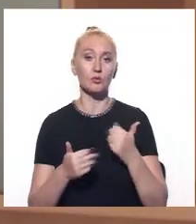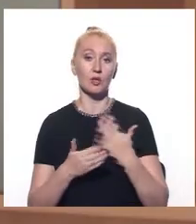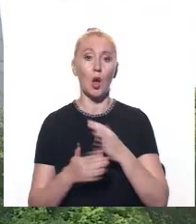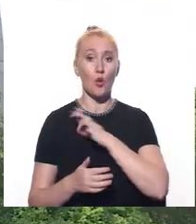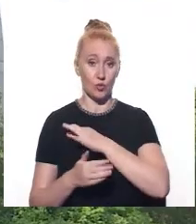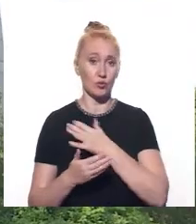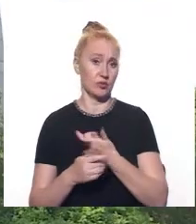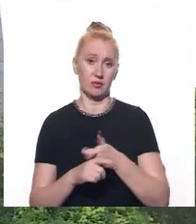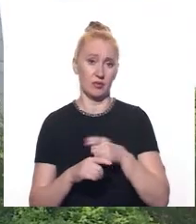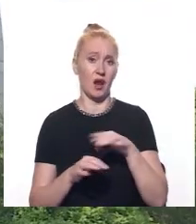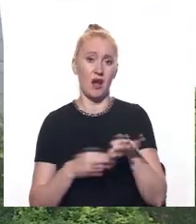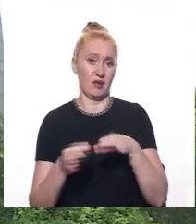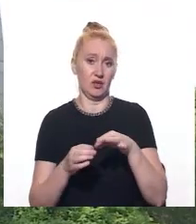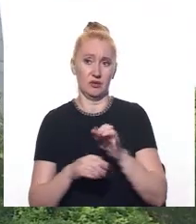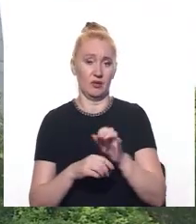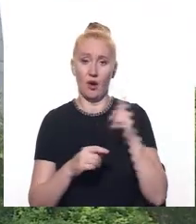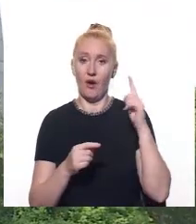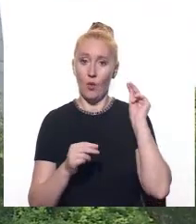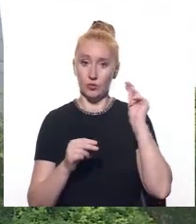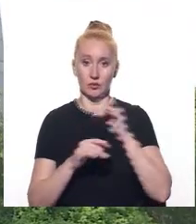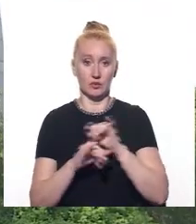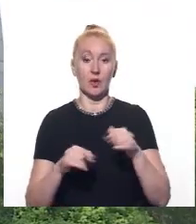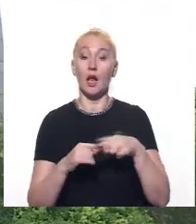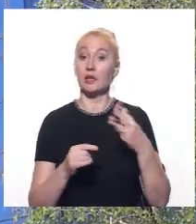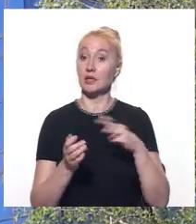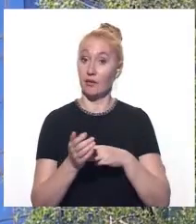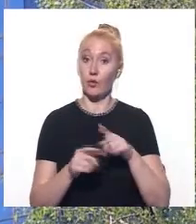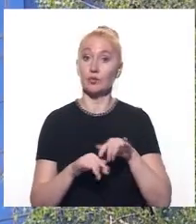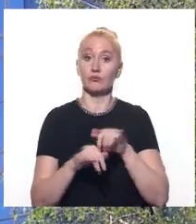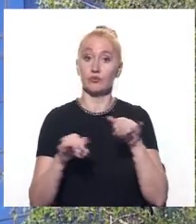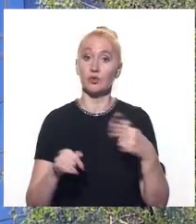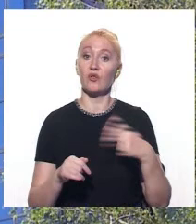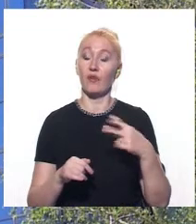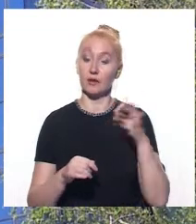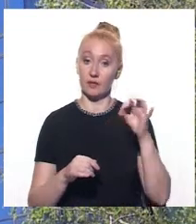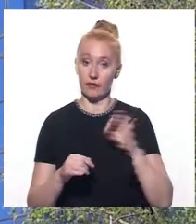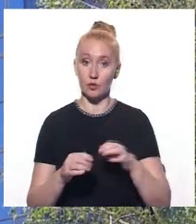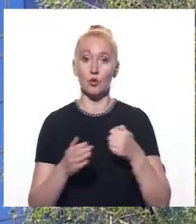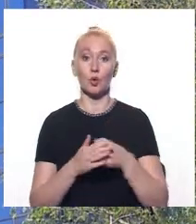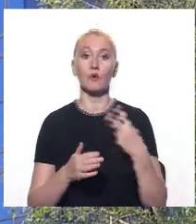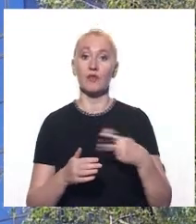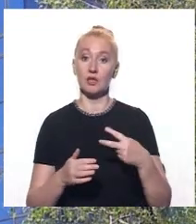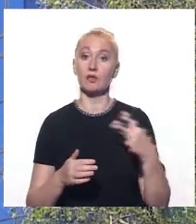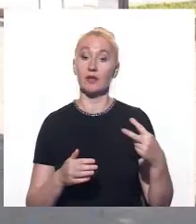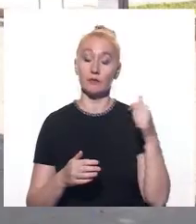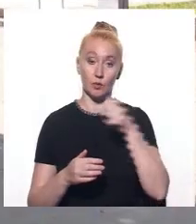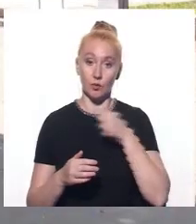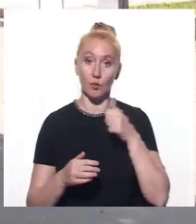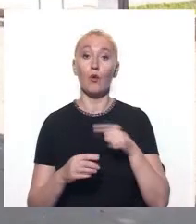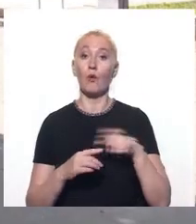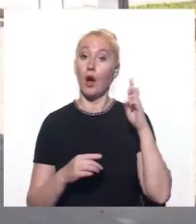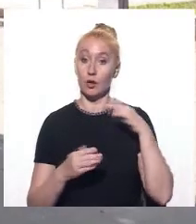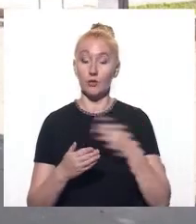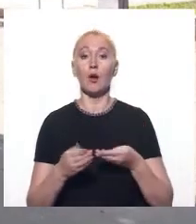юристів. За даними МОН, ціни на навчання на 38 спеціальностей збільшаться ще на 20% до 2022 року. Водночас держава